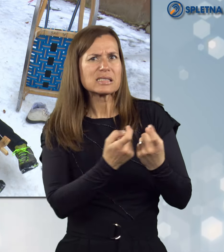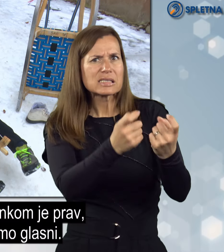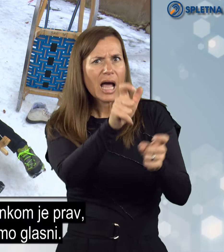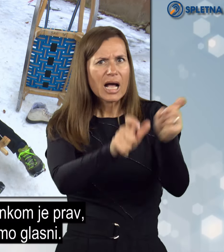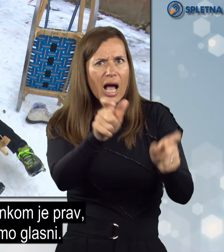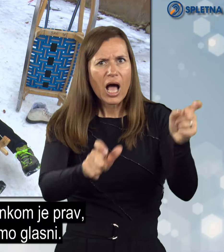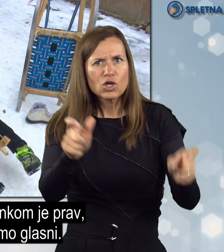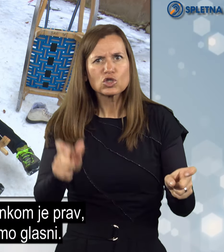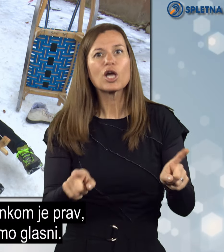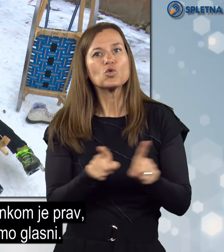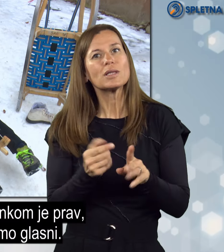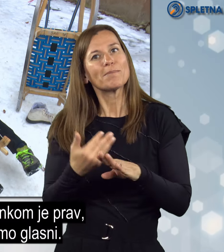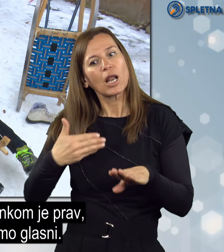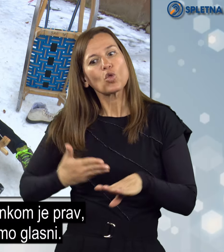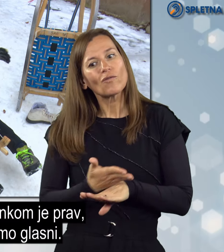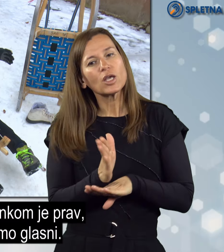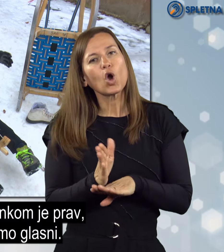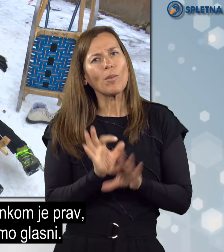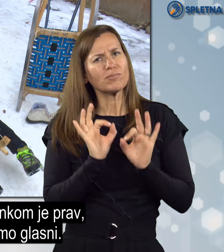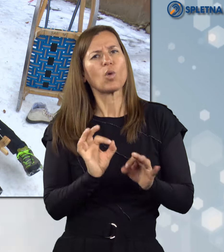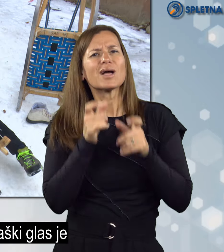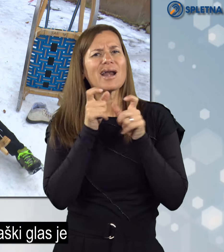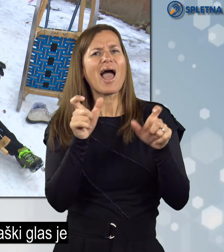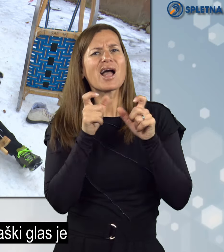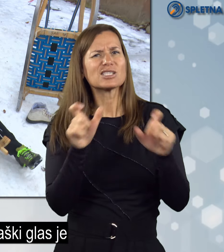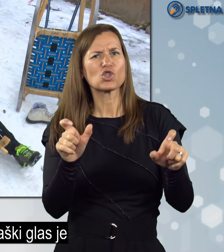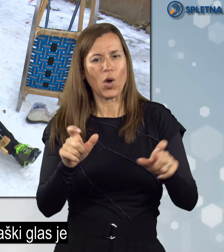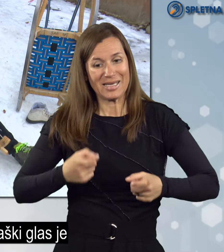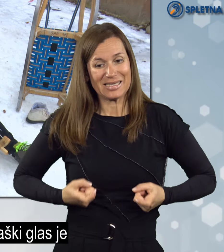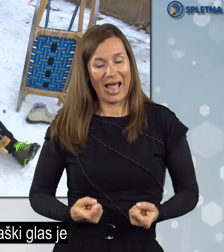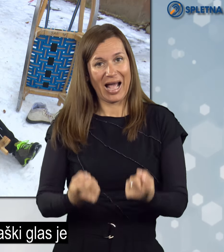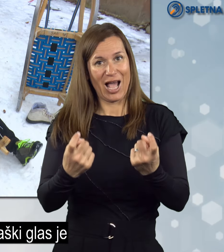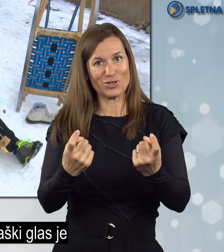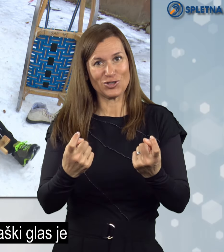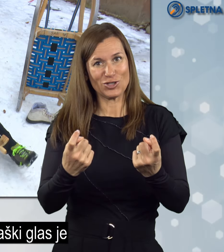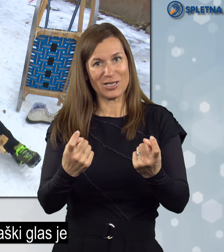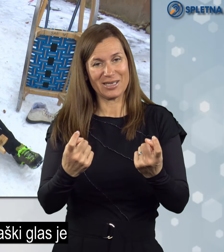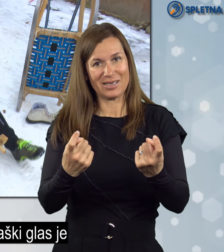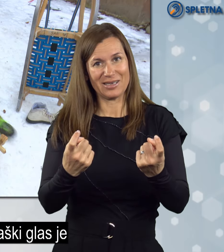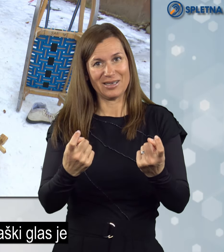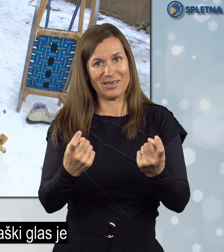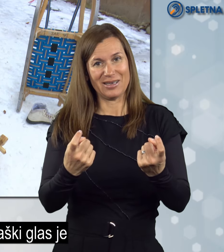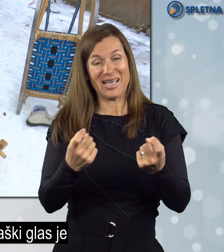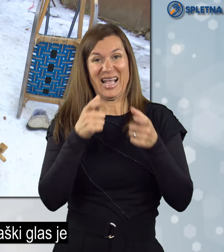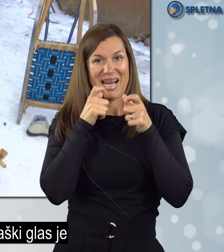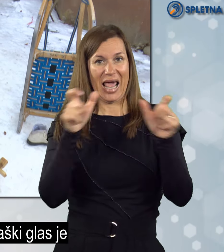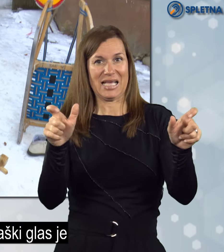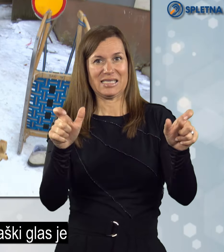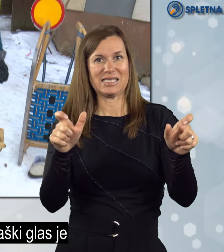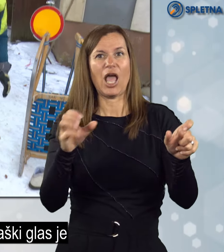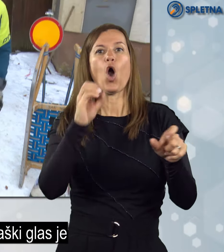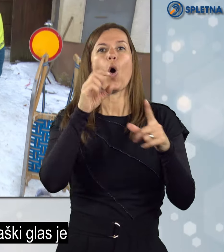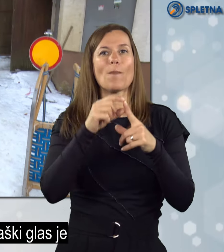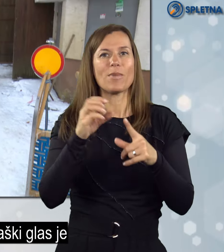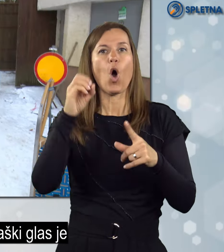Moramo biti tudi pred ovinkami lepo, da smo glasni. Sankaški, bom rekel,